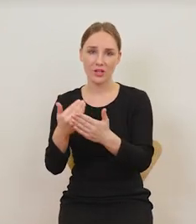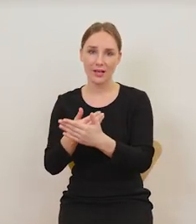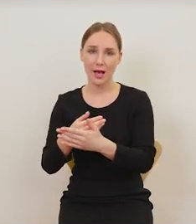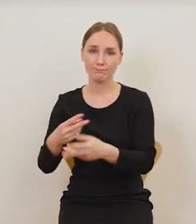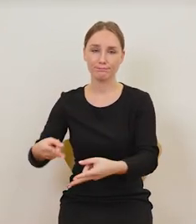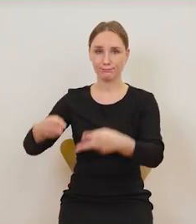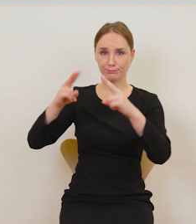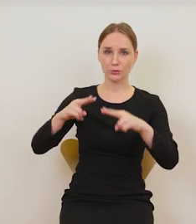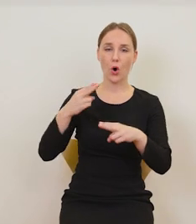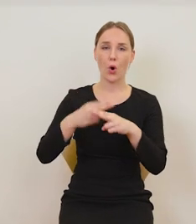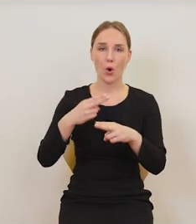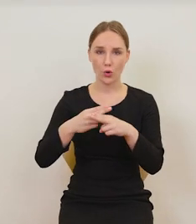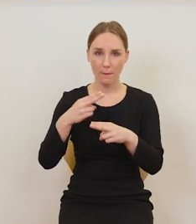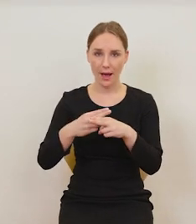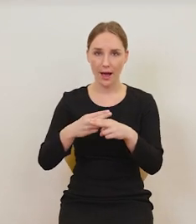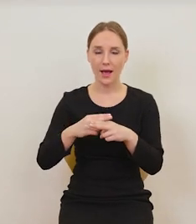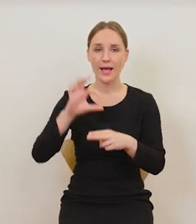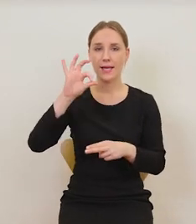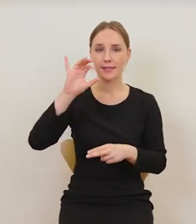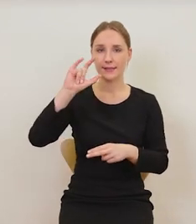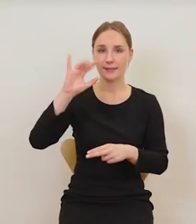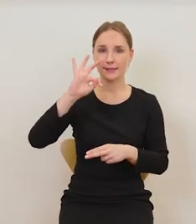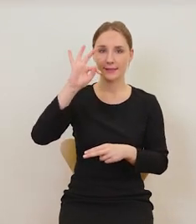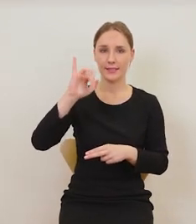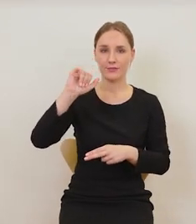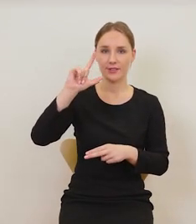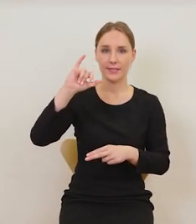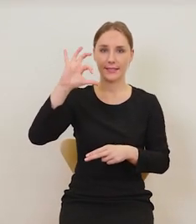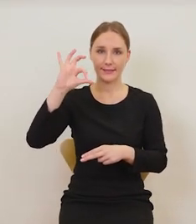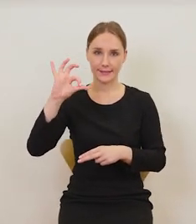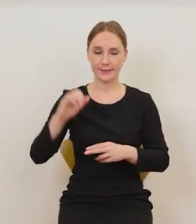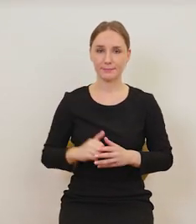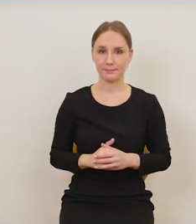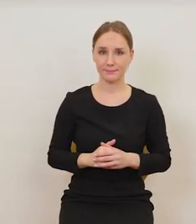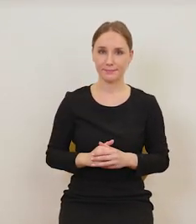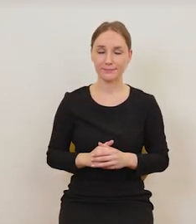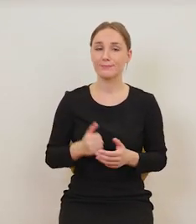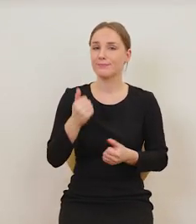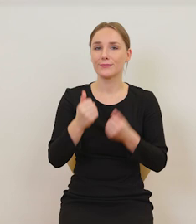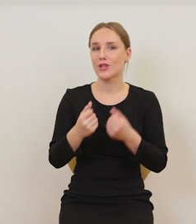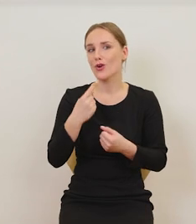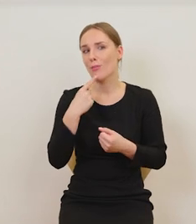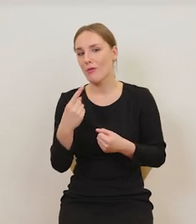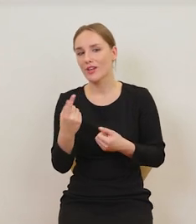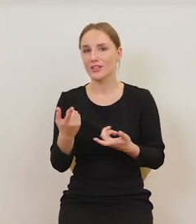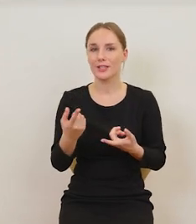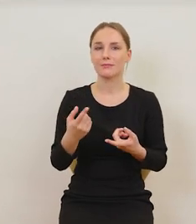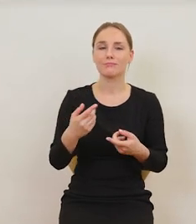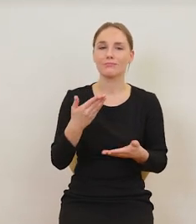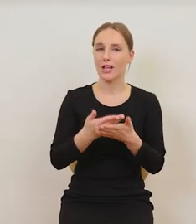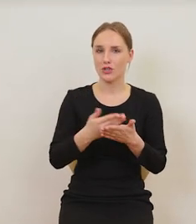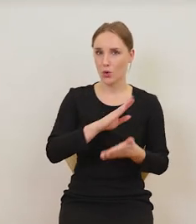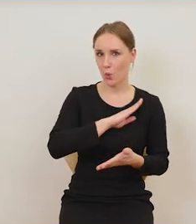złapał również chorobę, zakaził się chorobą weneryczną syfilisem. Trudno powiedzieć, z jakiej przyczyny zmarł,